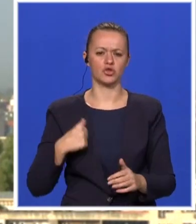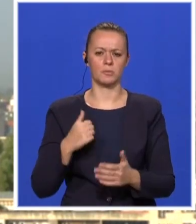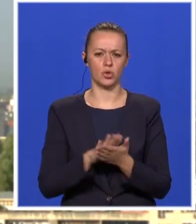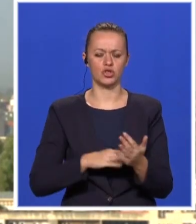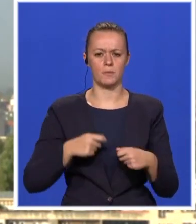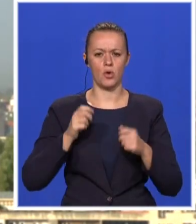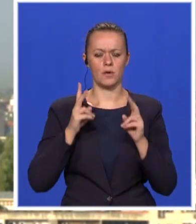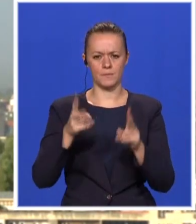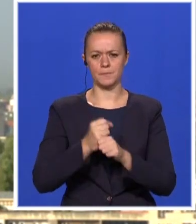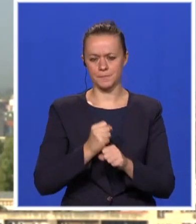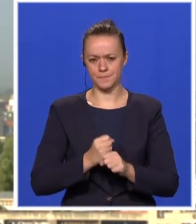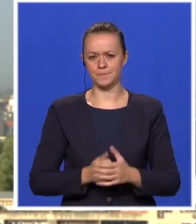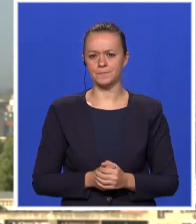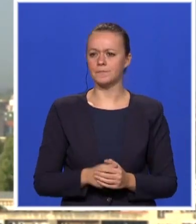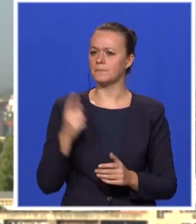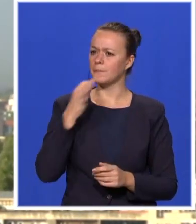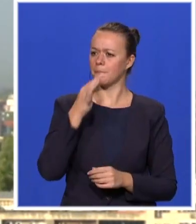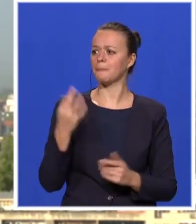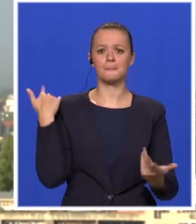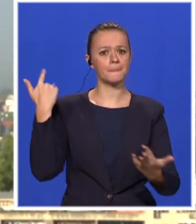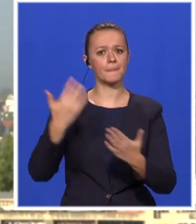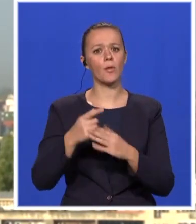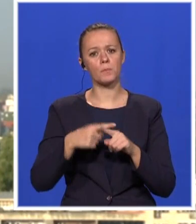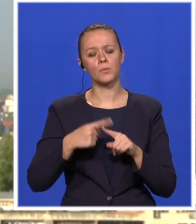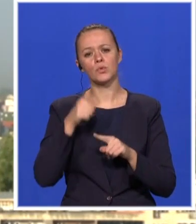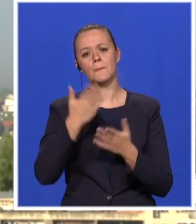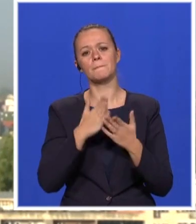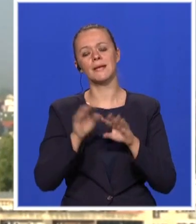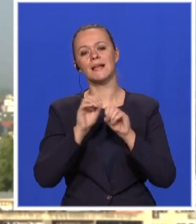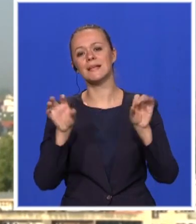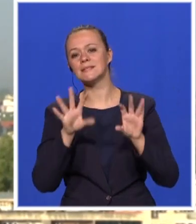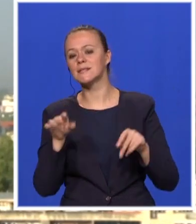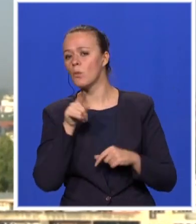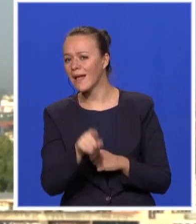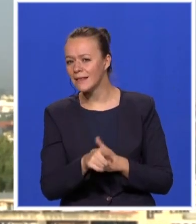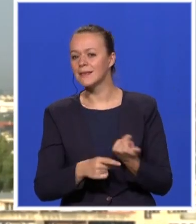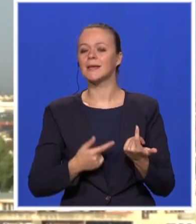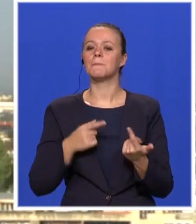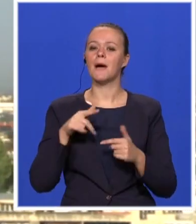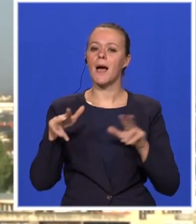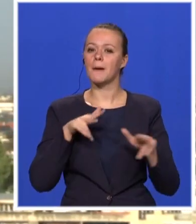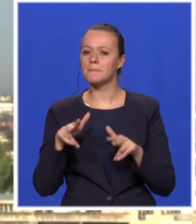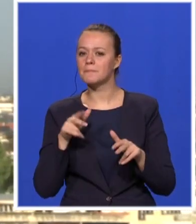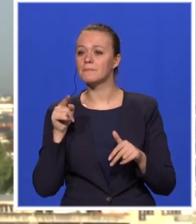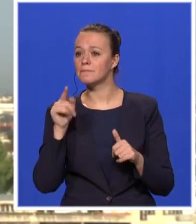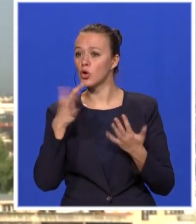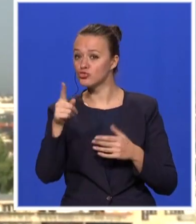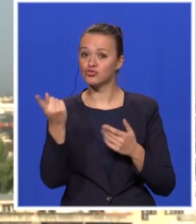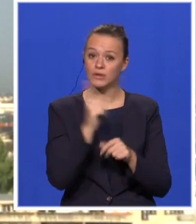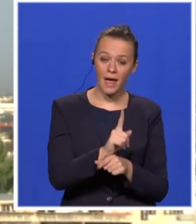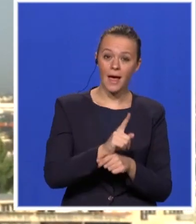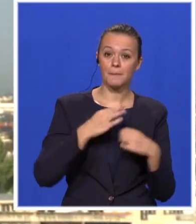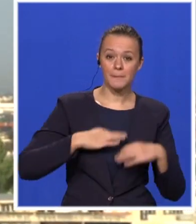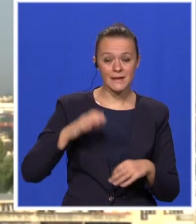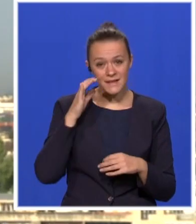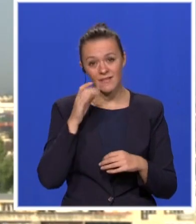Viđeni ste više puta u medijima, da tako kažemo, kao na mestu premijera, zatim na mestu od nekih ministara. To se nije dogodilo. Da li